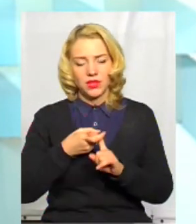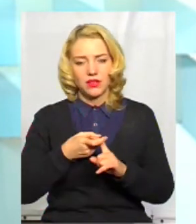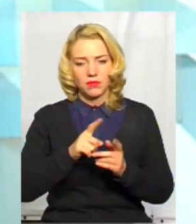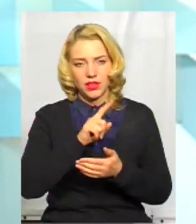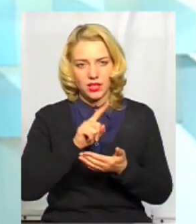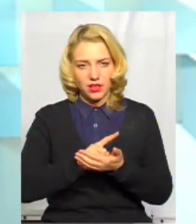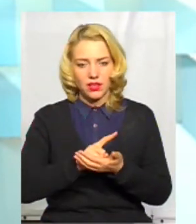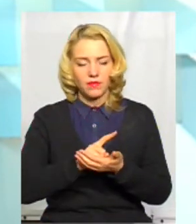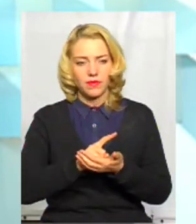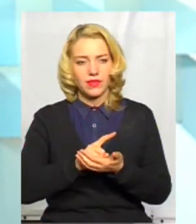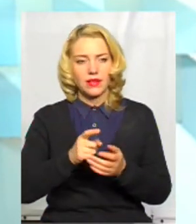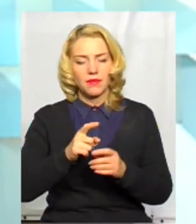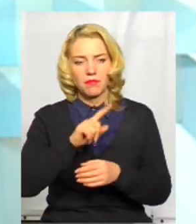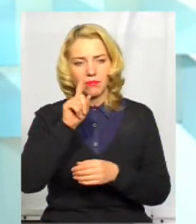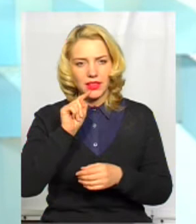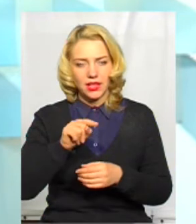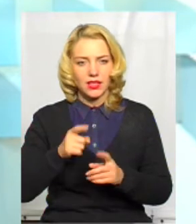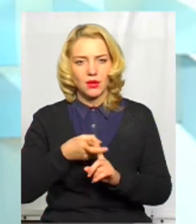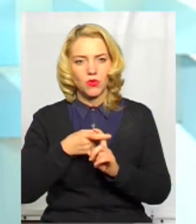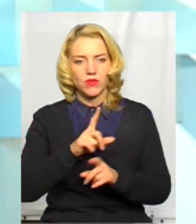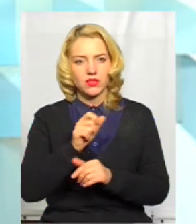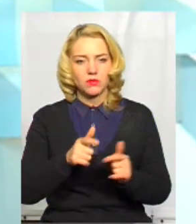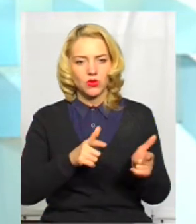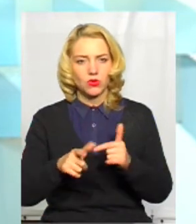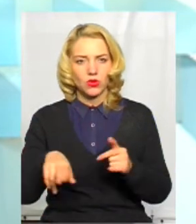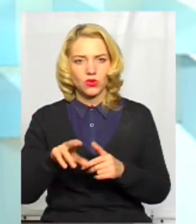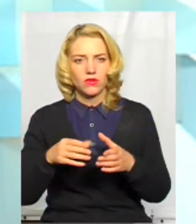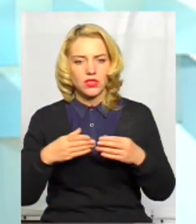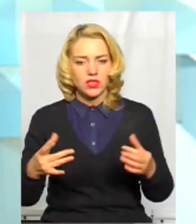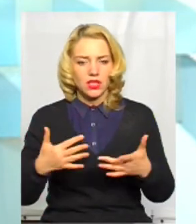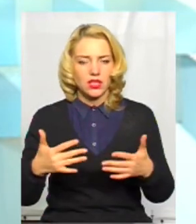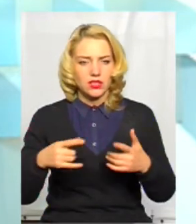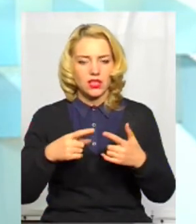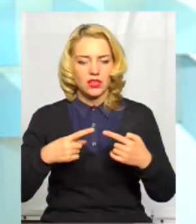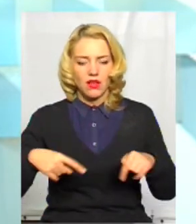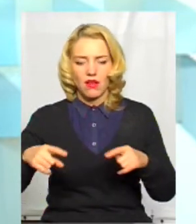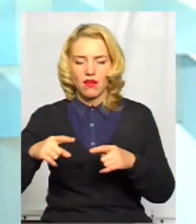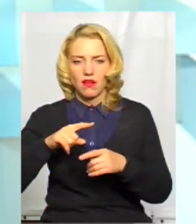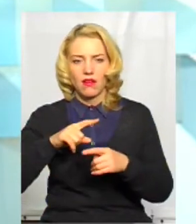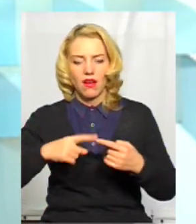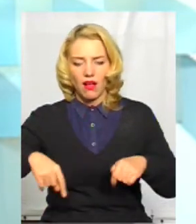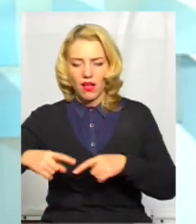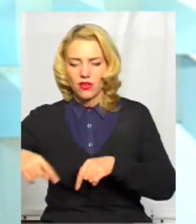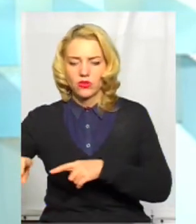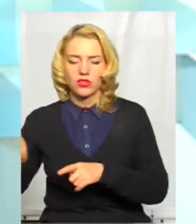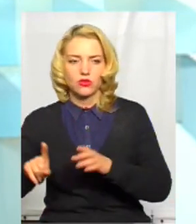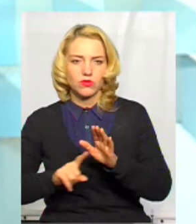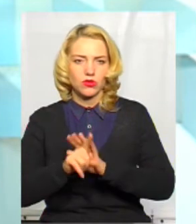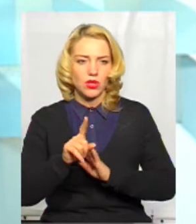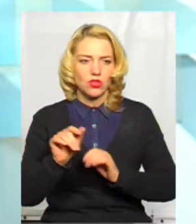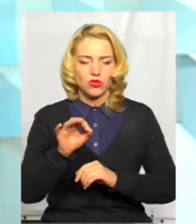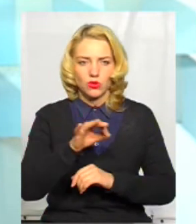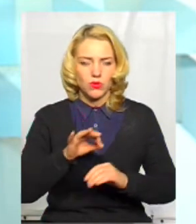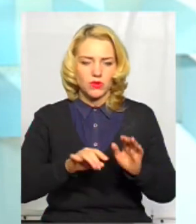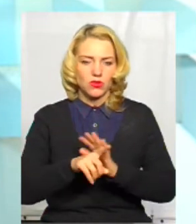підготовкою до весни з точки зору різних галузей, які ми маємо запустити, щоб вони нормально, область стартувала.